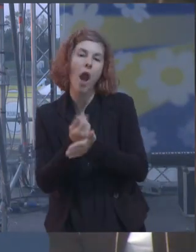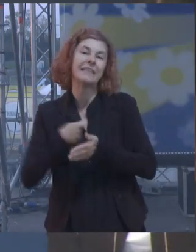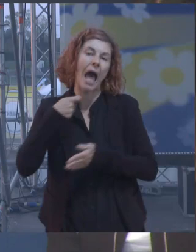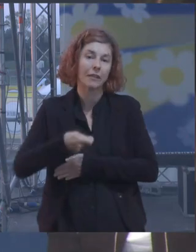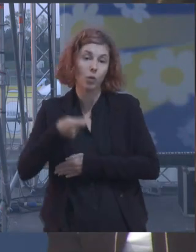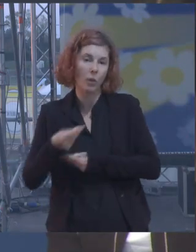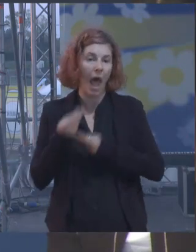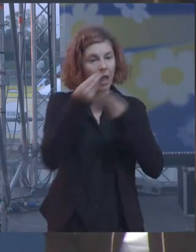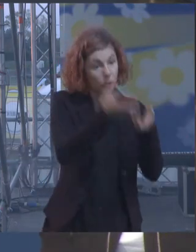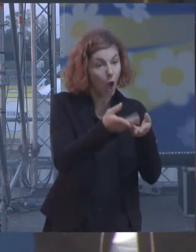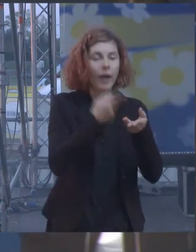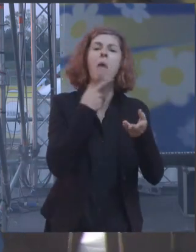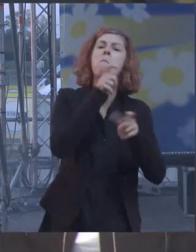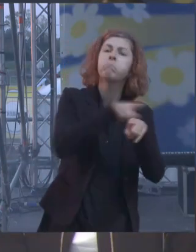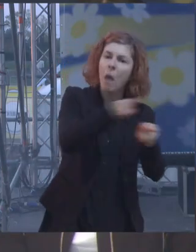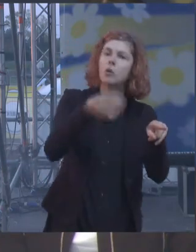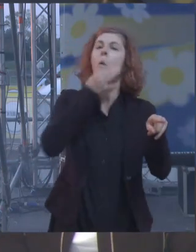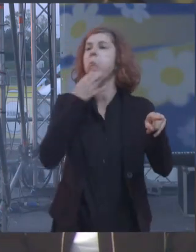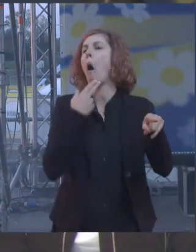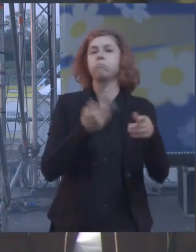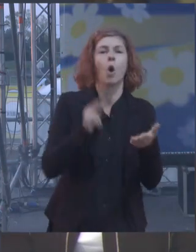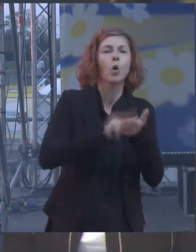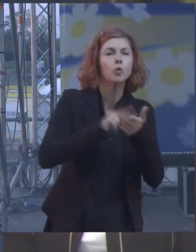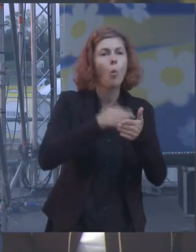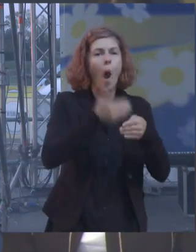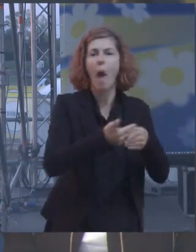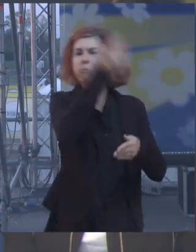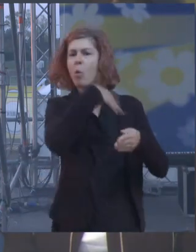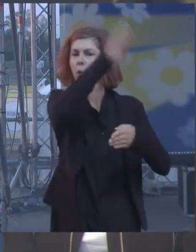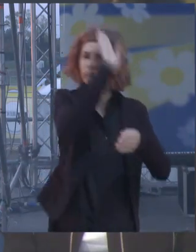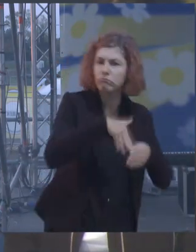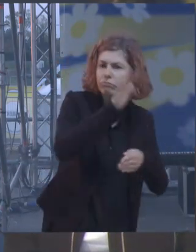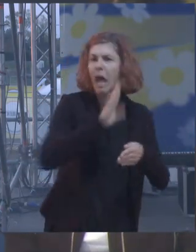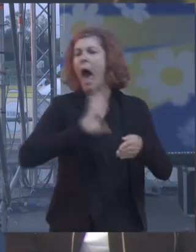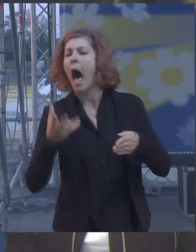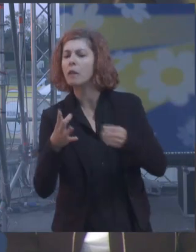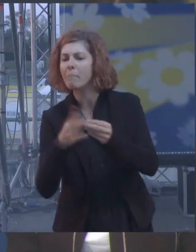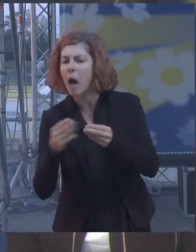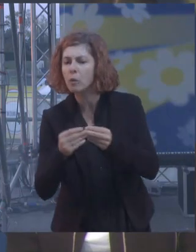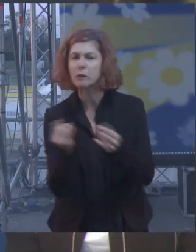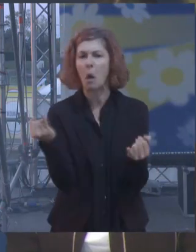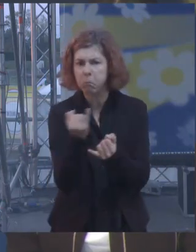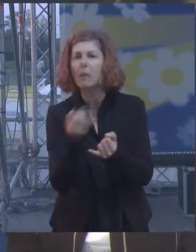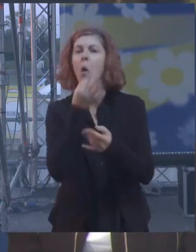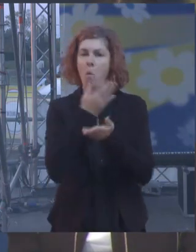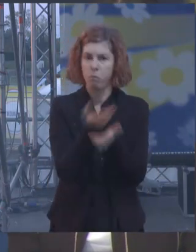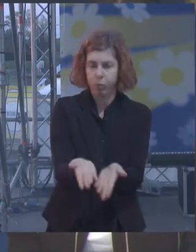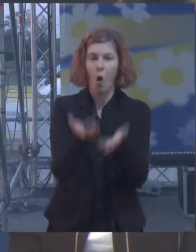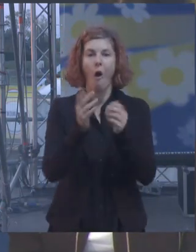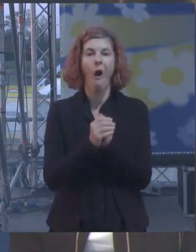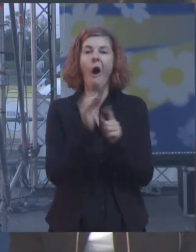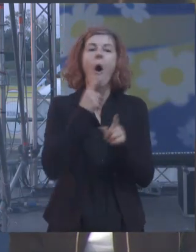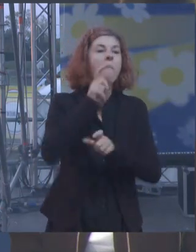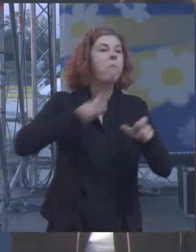tinteggiare una scuola fare dei piccoli lavori di manutenzione abbiamo riavvicinato i cittadini al senso di fiducia nei